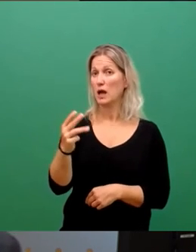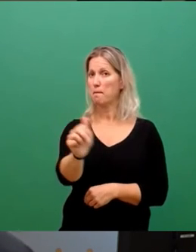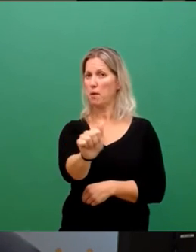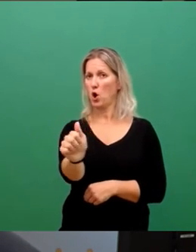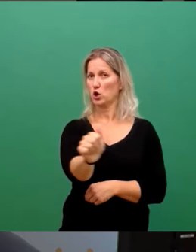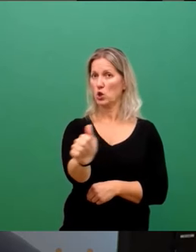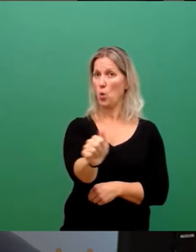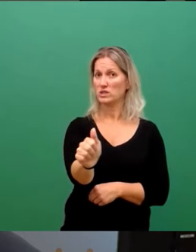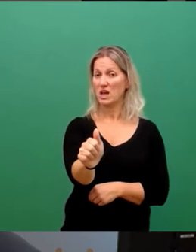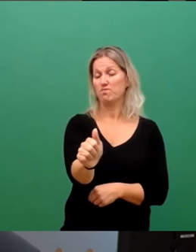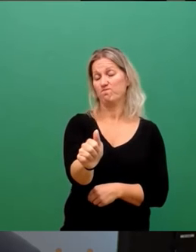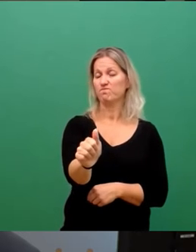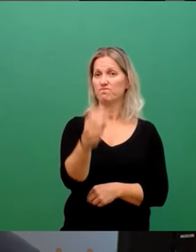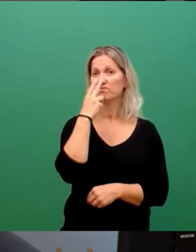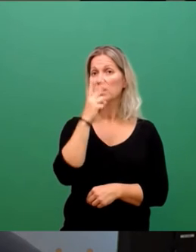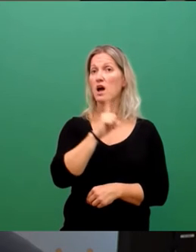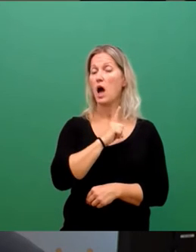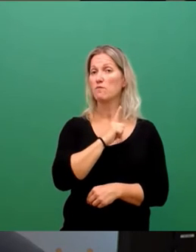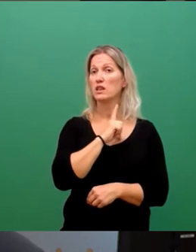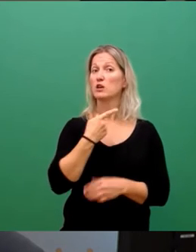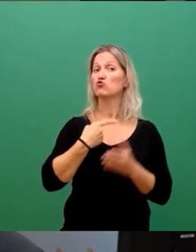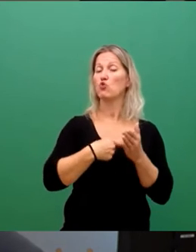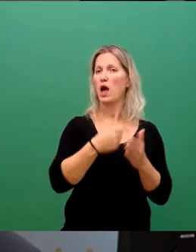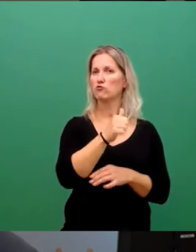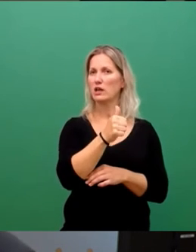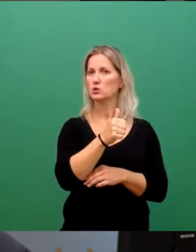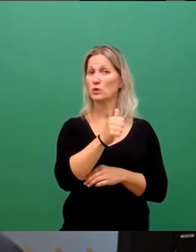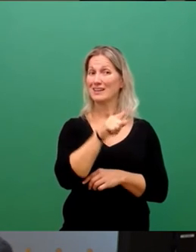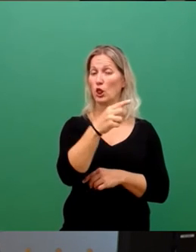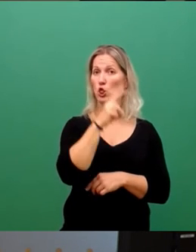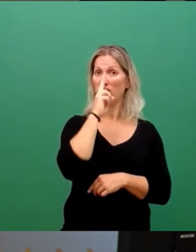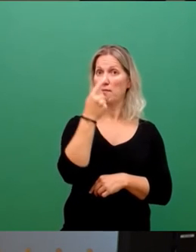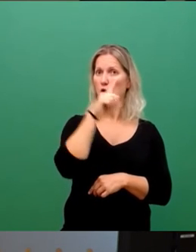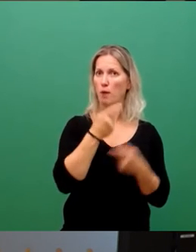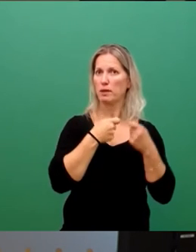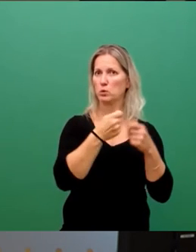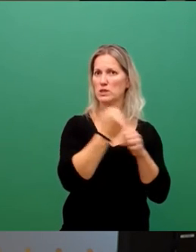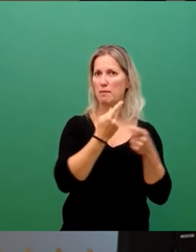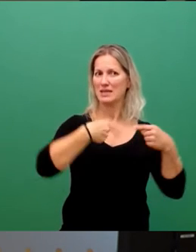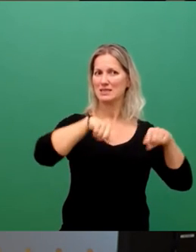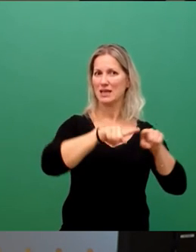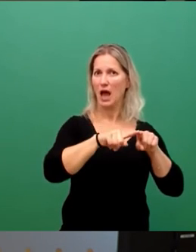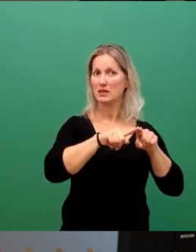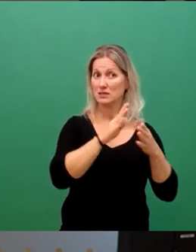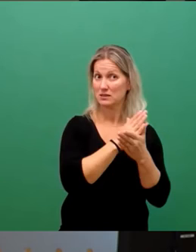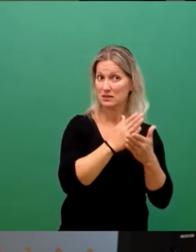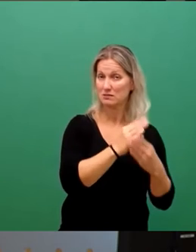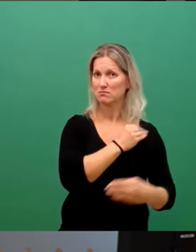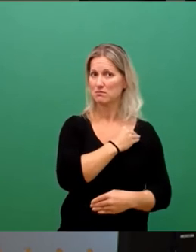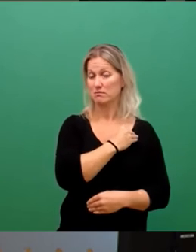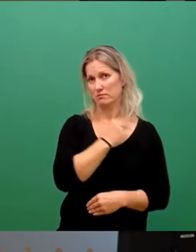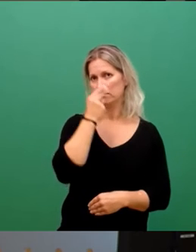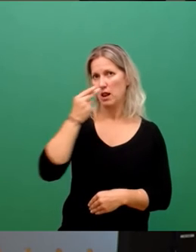aus dem Bundesarbeitskreis der Steuerschätze im November erreichen werden und welche Auswirkungen diese Annahmen